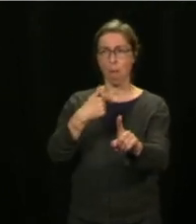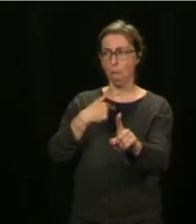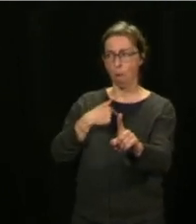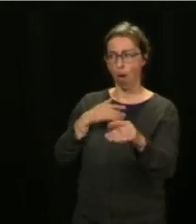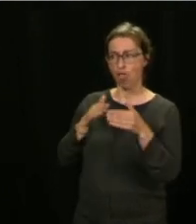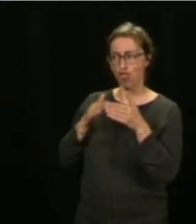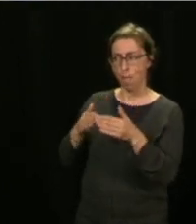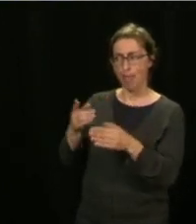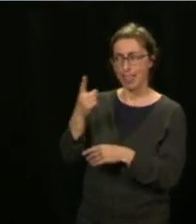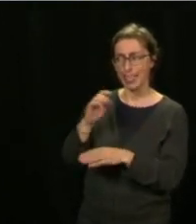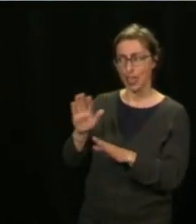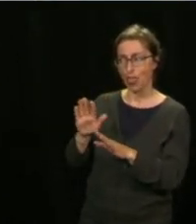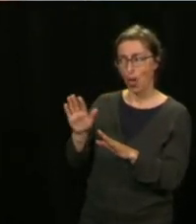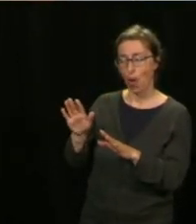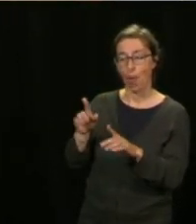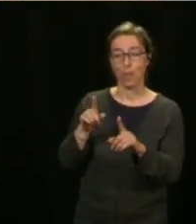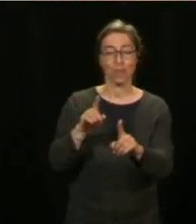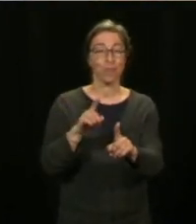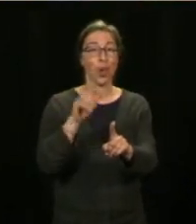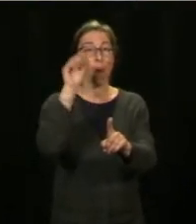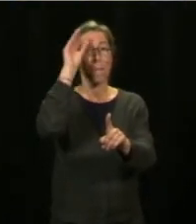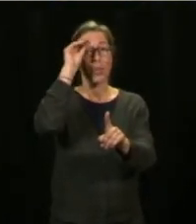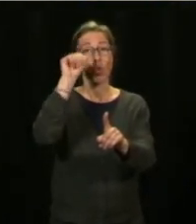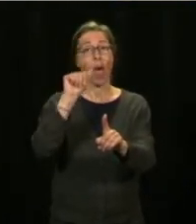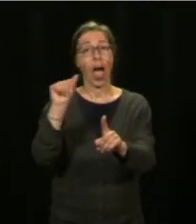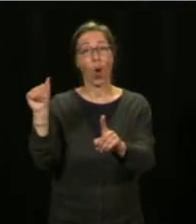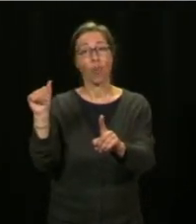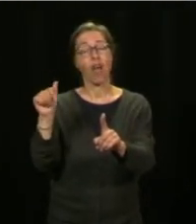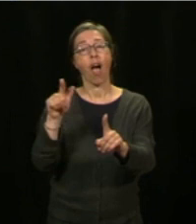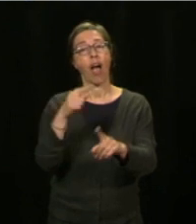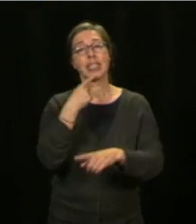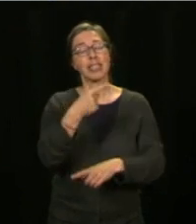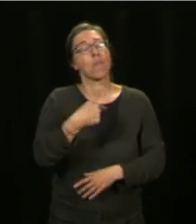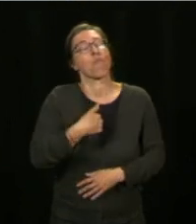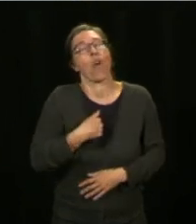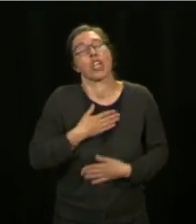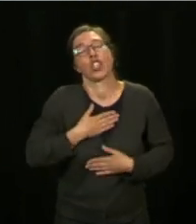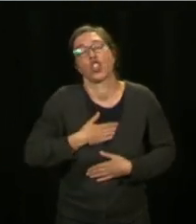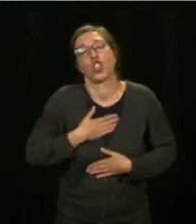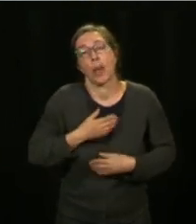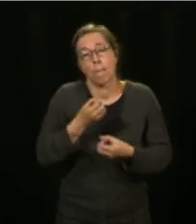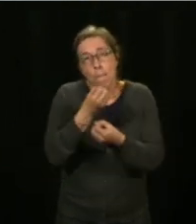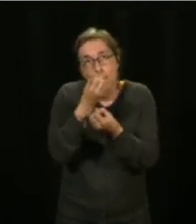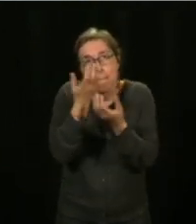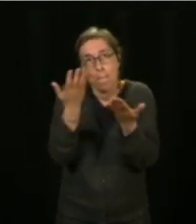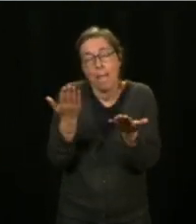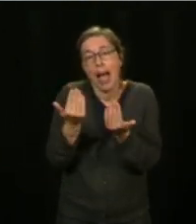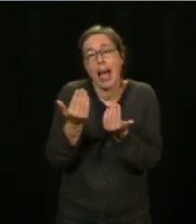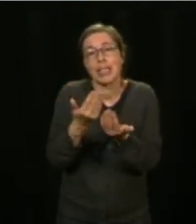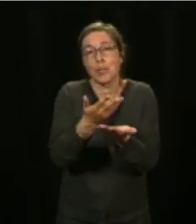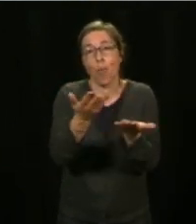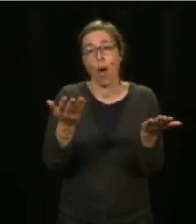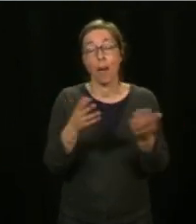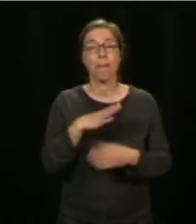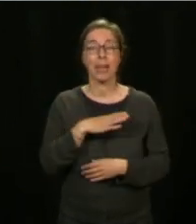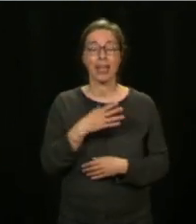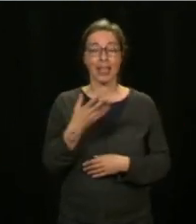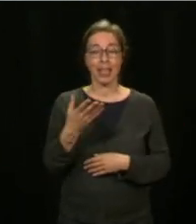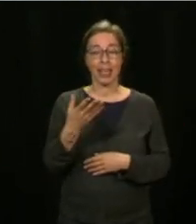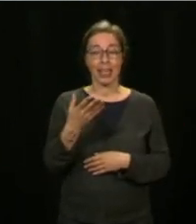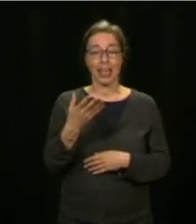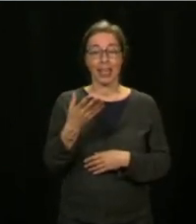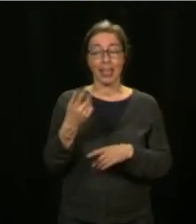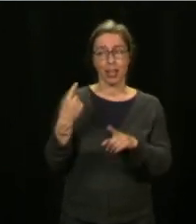Si vous savez jusqu'à quel point j'aime vous donner de l'espoir, moi, je pense que c'est quelque chose qui va être fait, mais encore là, comme je vous disais...